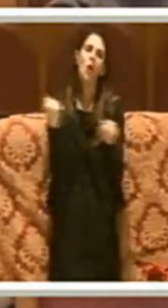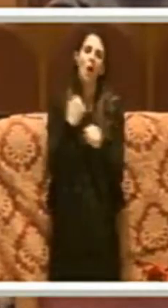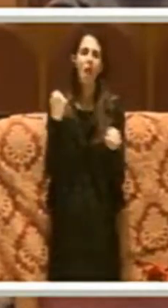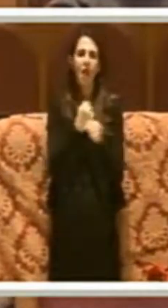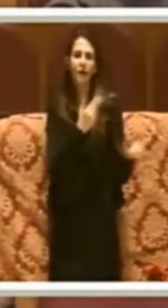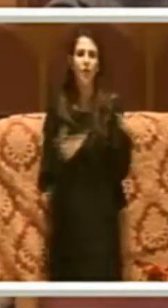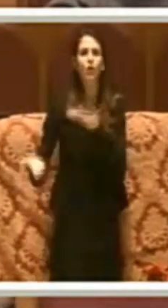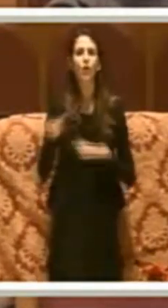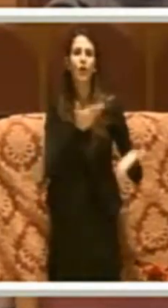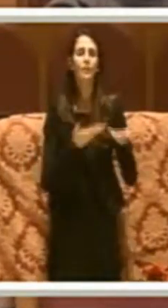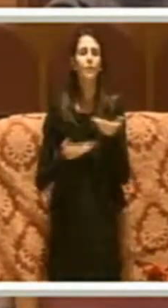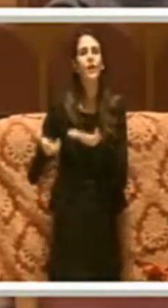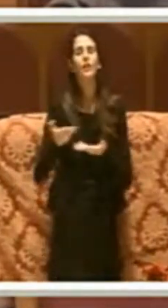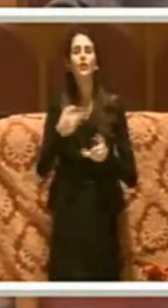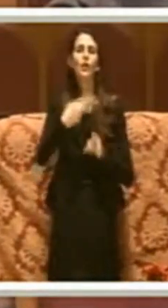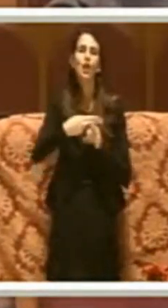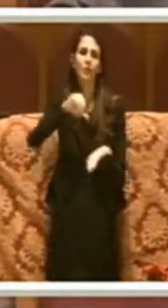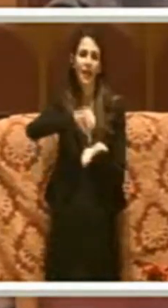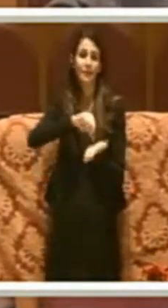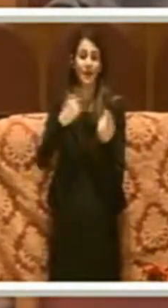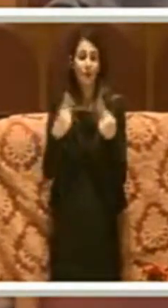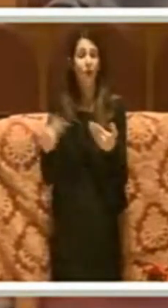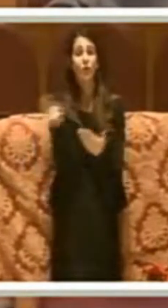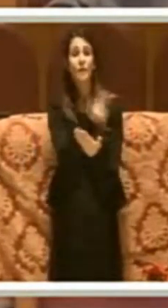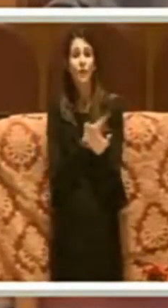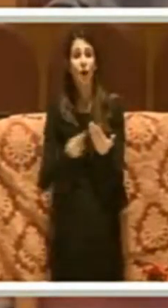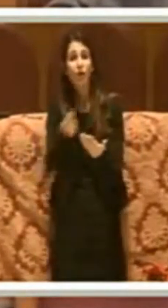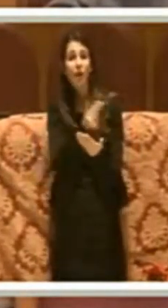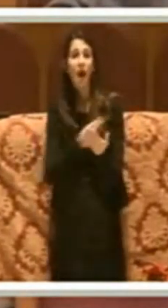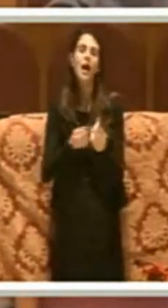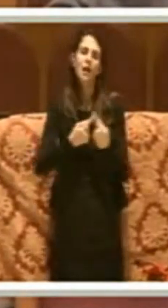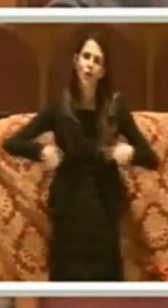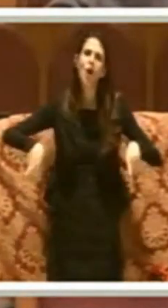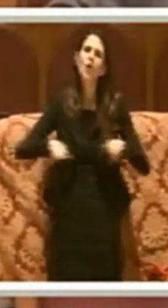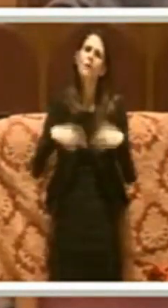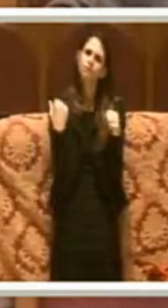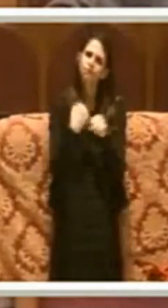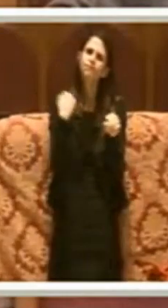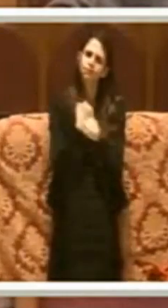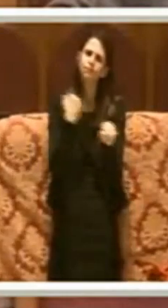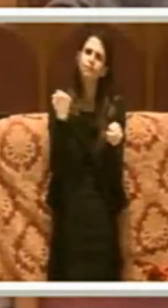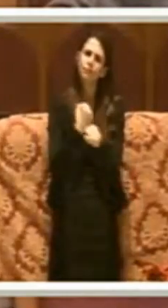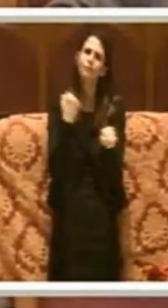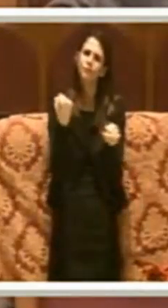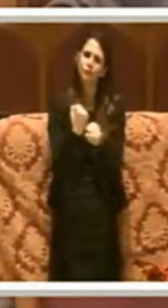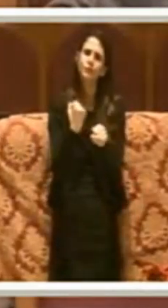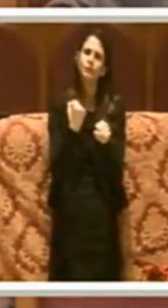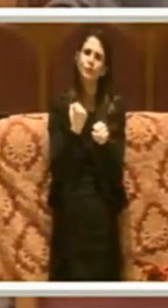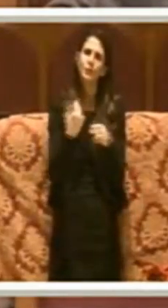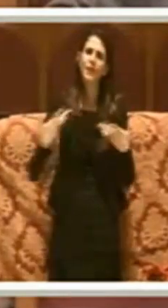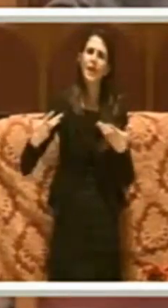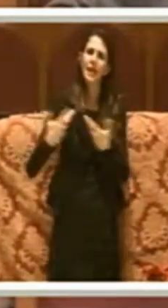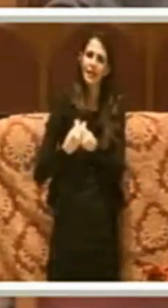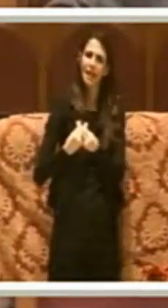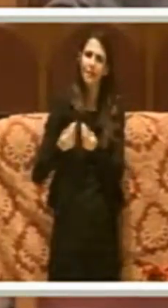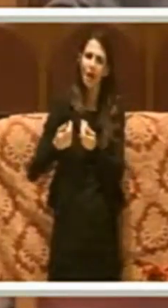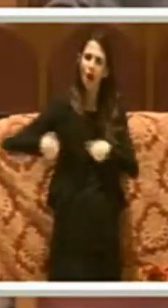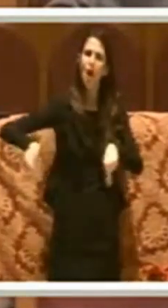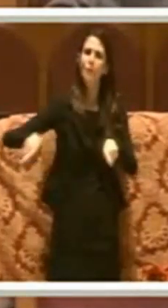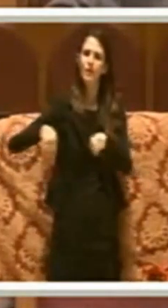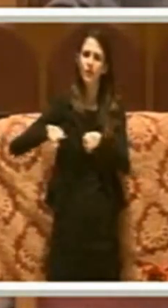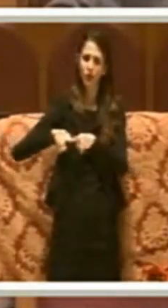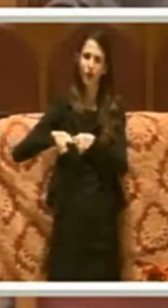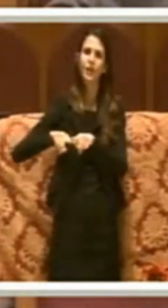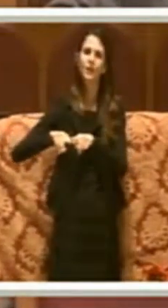Roma Capitale. Quindi si tratta di un'operazione che stiamo portando avanti anche con la Commissione e quindi